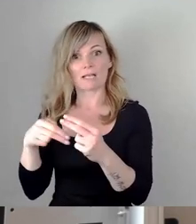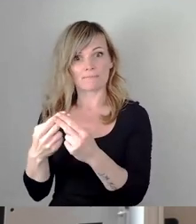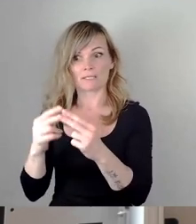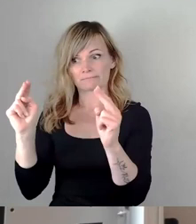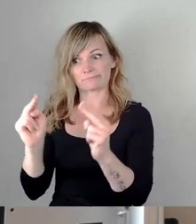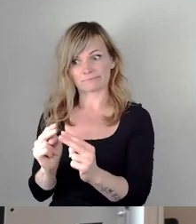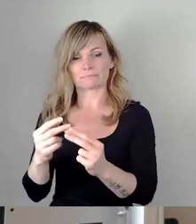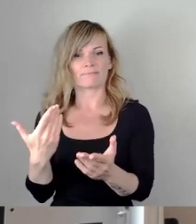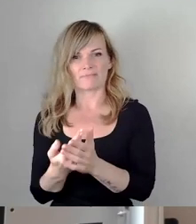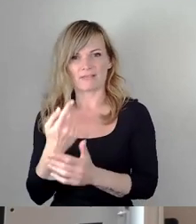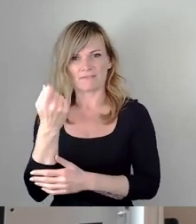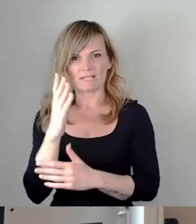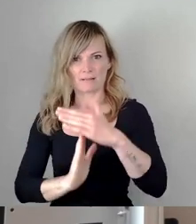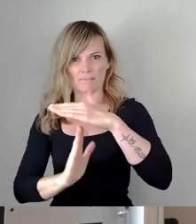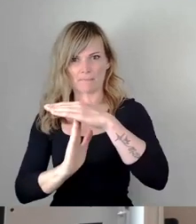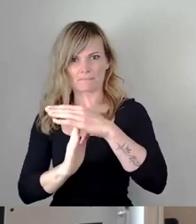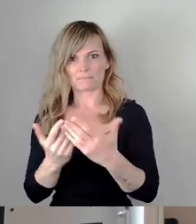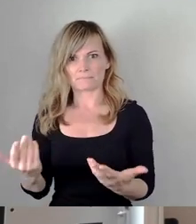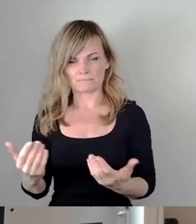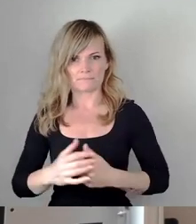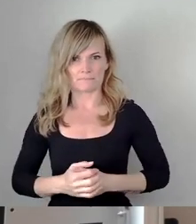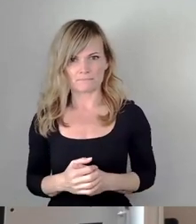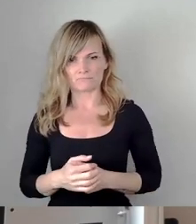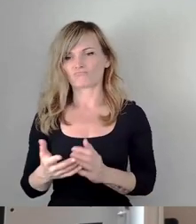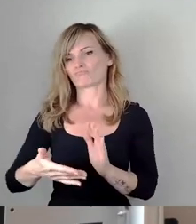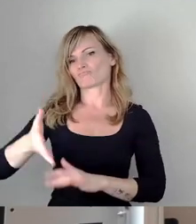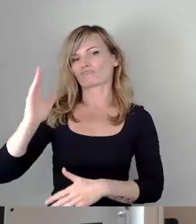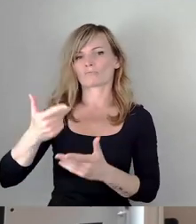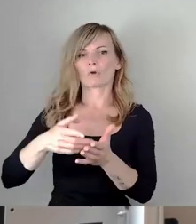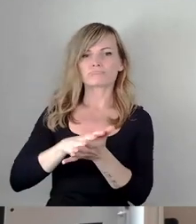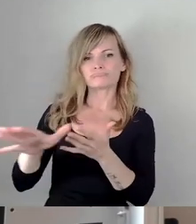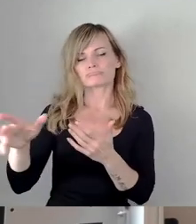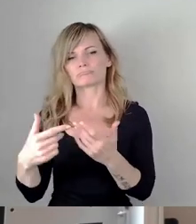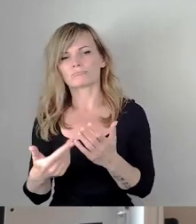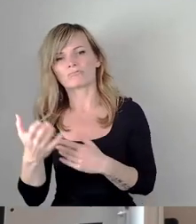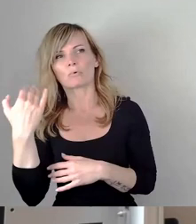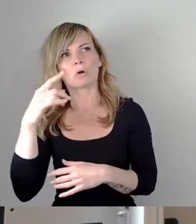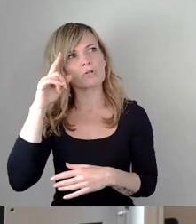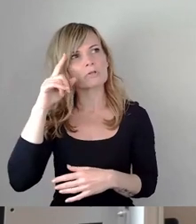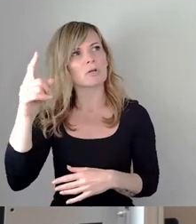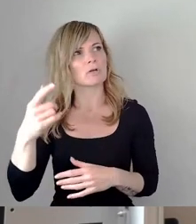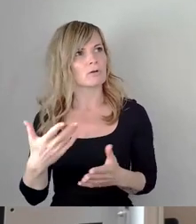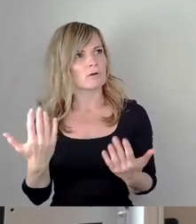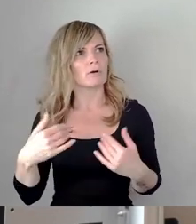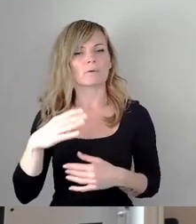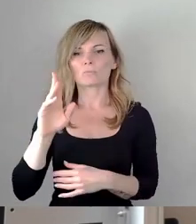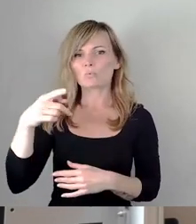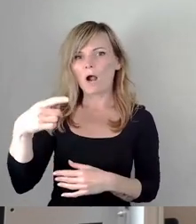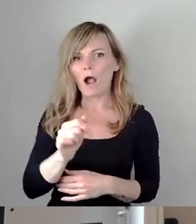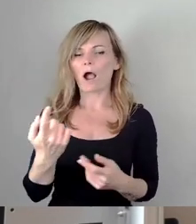finanziellen Realitäten nicht mehr so rosig sind, wie wir vielleicht noch angenommen haben, als wir die Buga beschlossen haben,